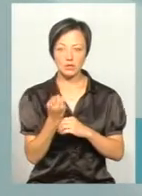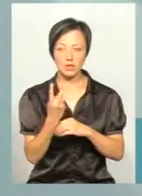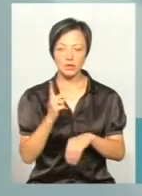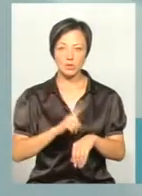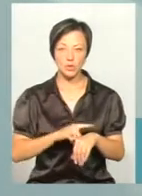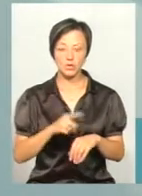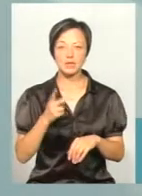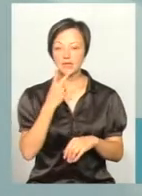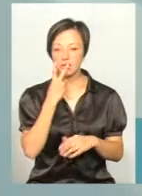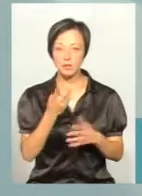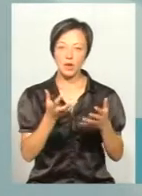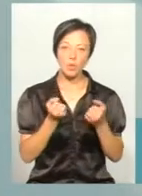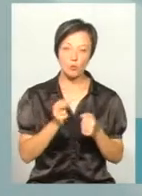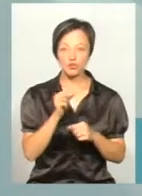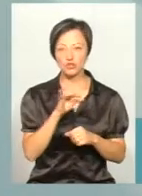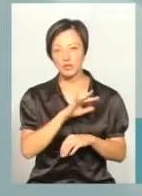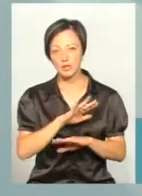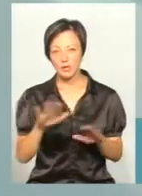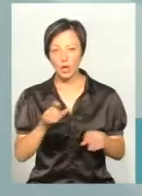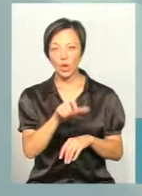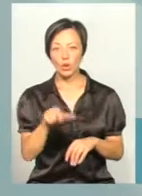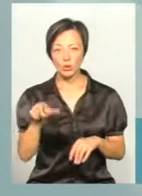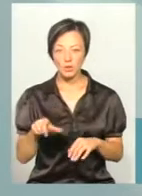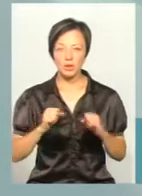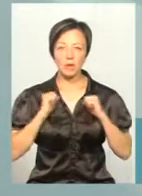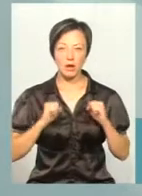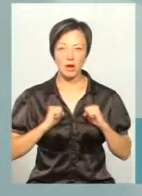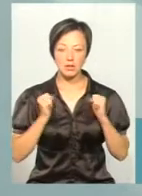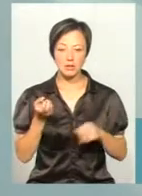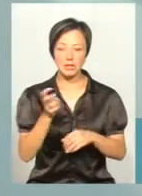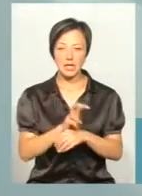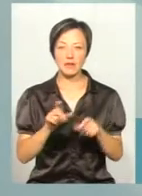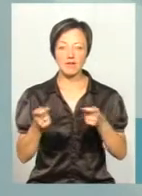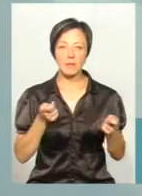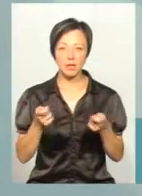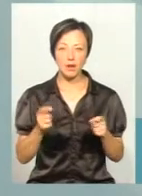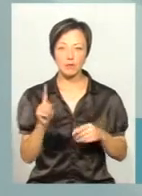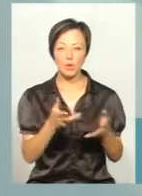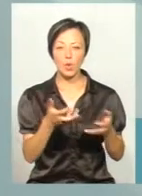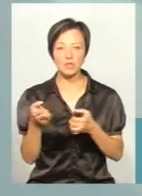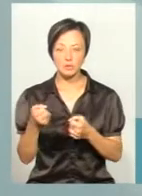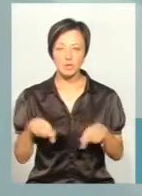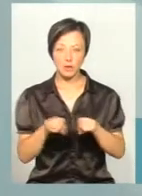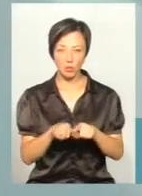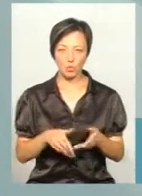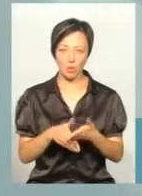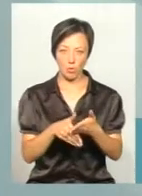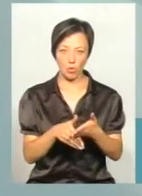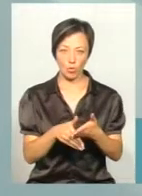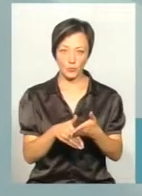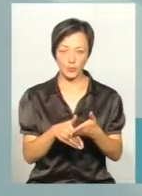годин, незважаючи, це прийомний день чи ні, люди намагаються прийти в департамент для того, щоб отримати таку допомогу.